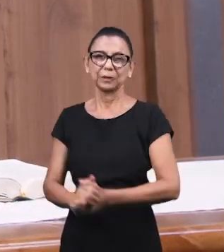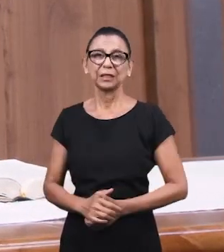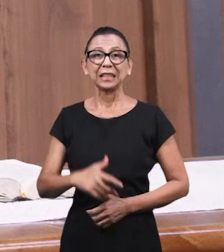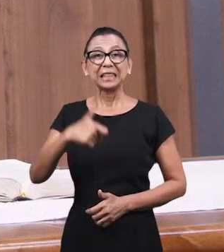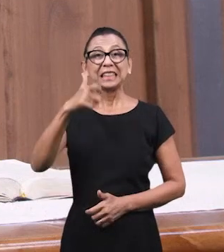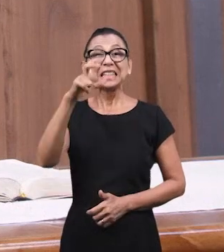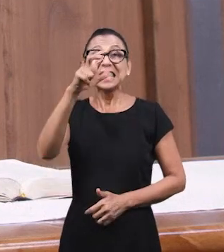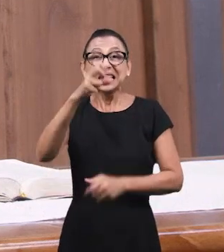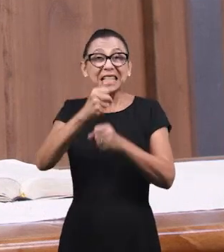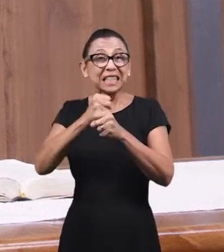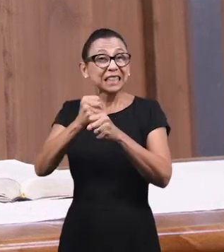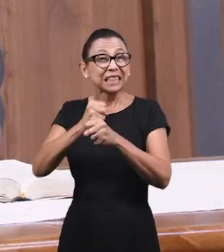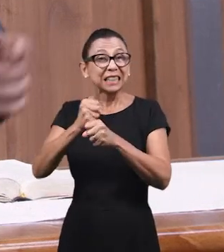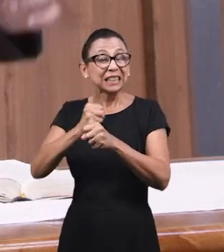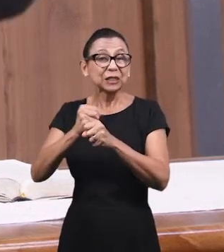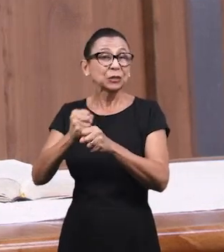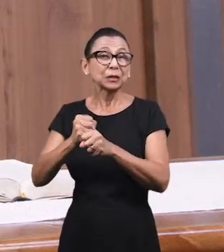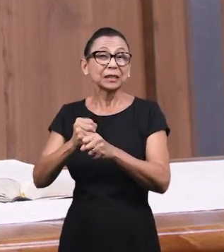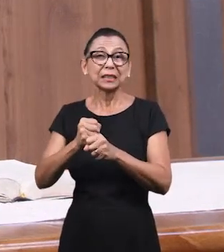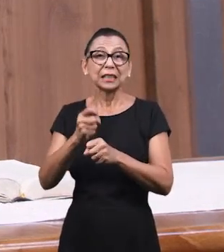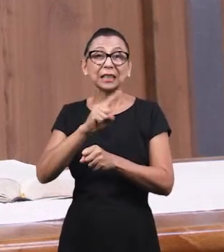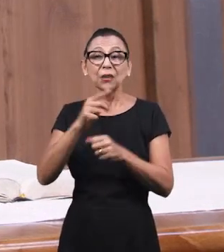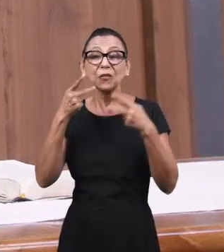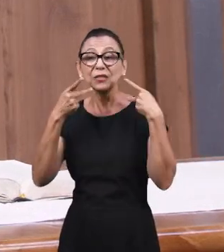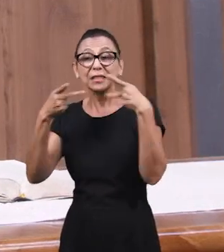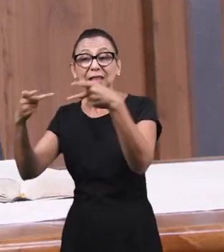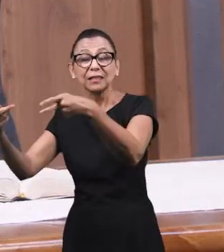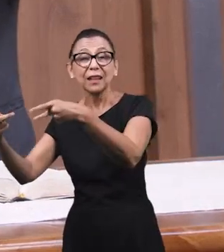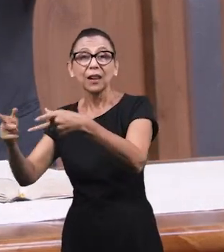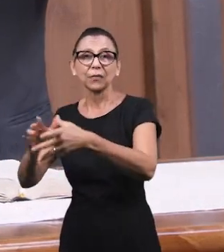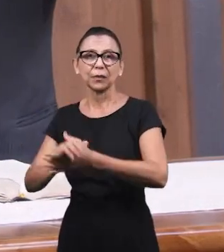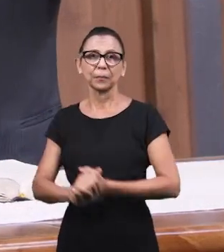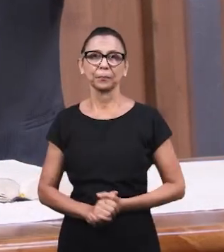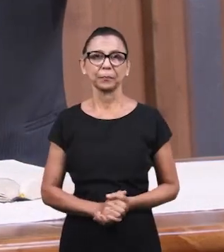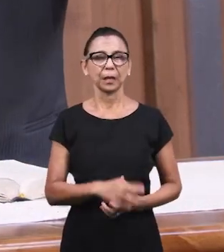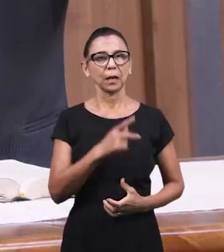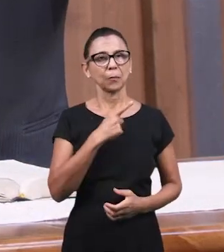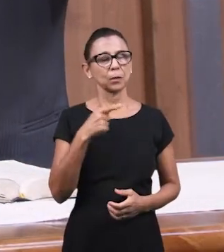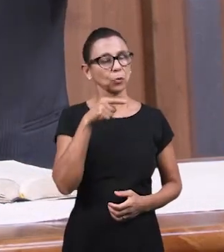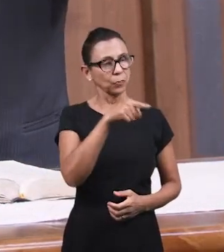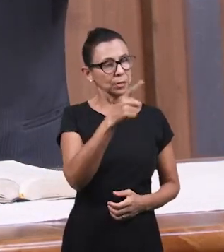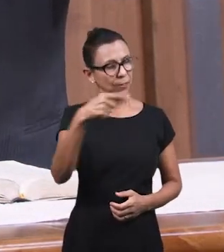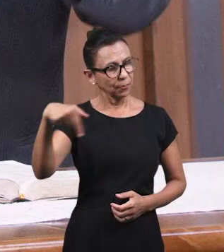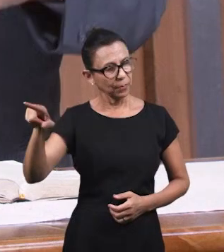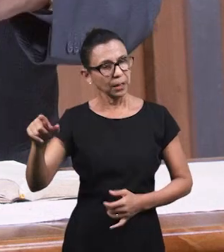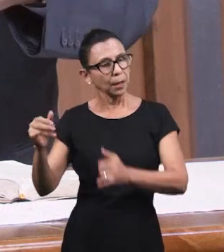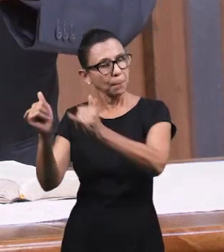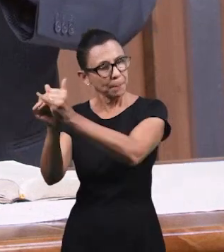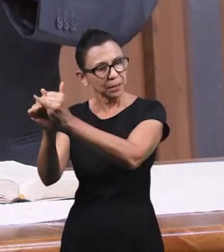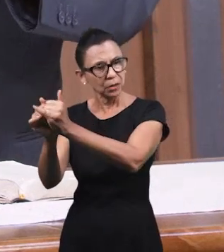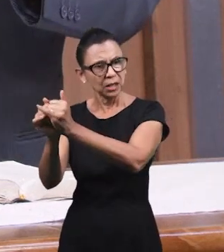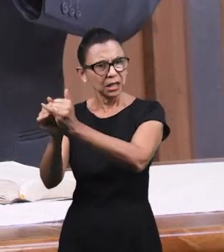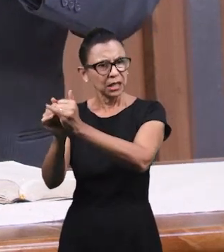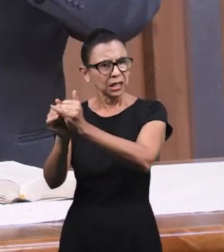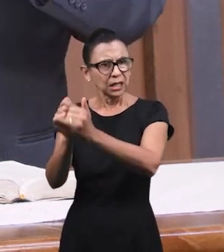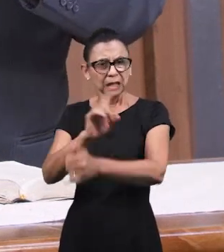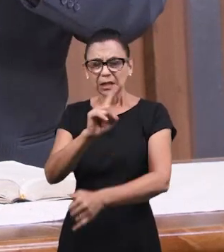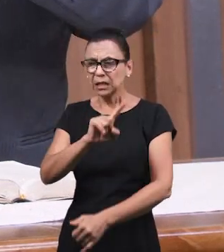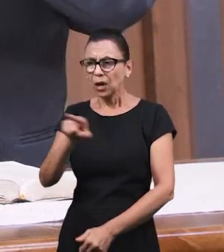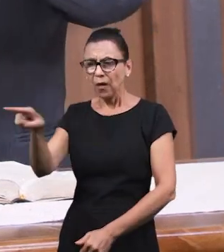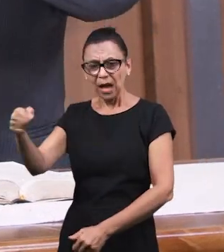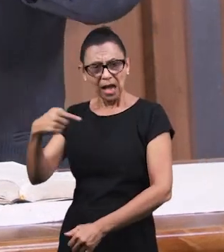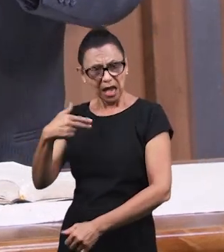пастор говорит, иди разреши эту проблему. Иди попроси прощения у родителей. Она говорит, нет, они меня обидели. Он говорит,